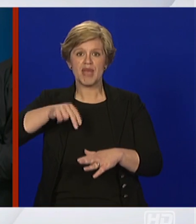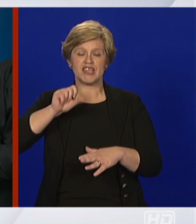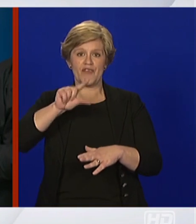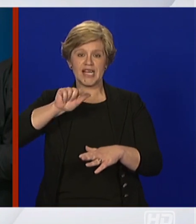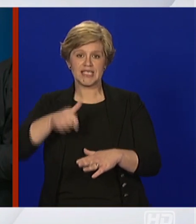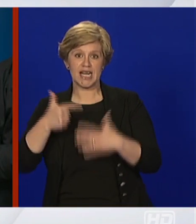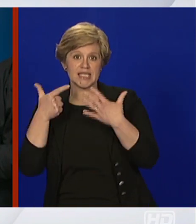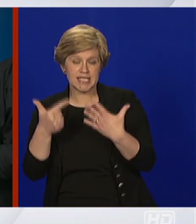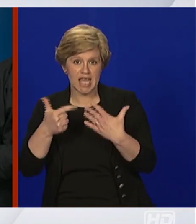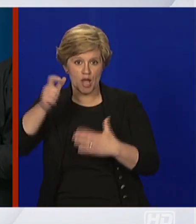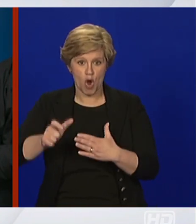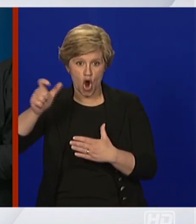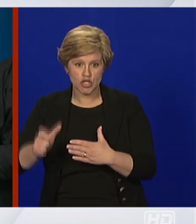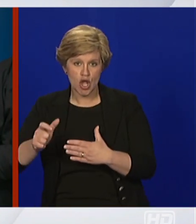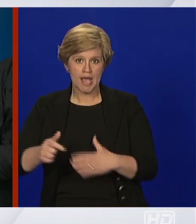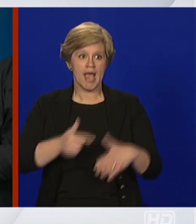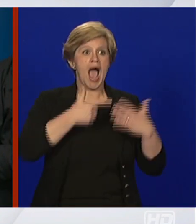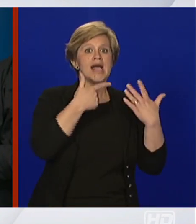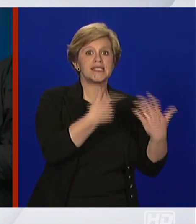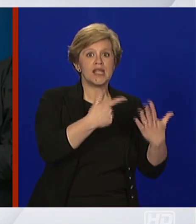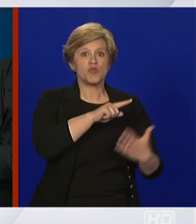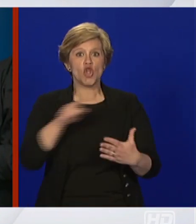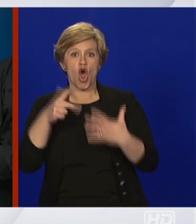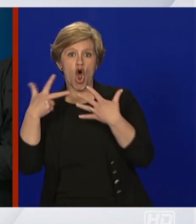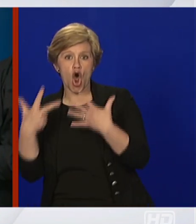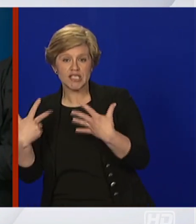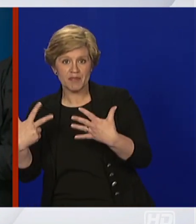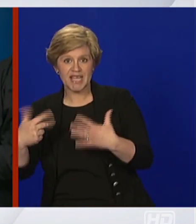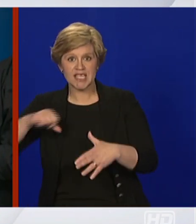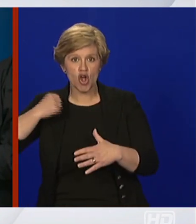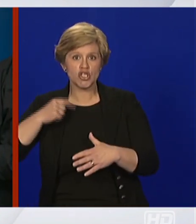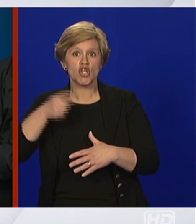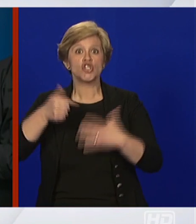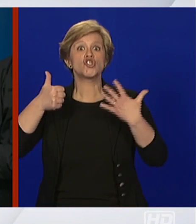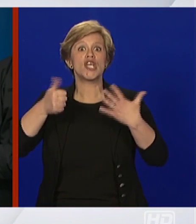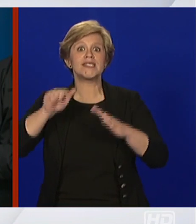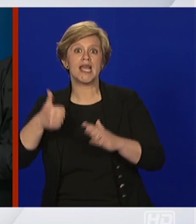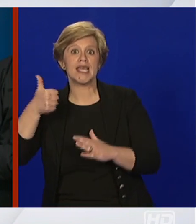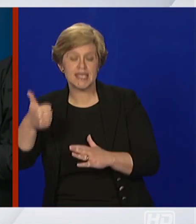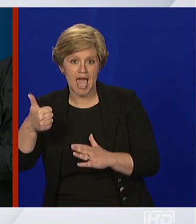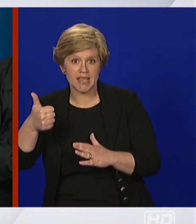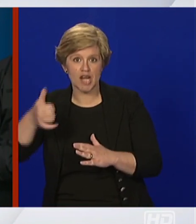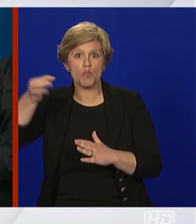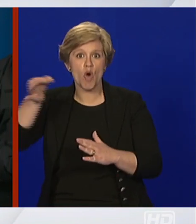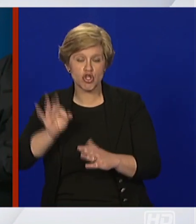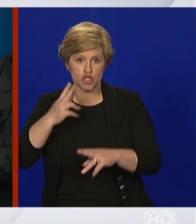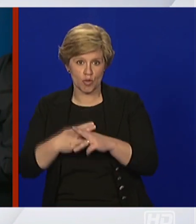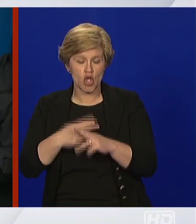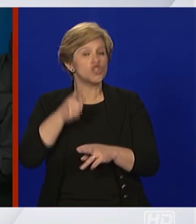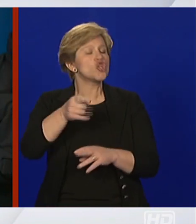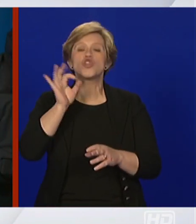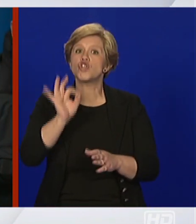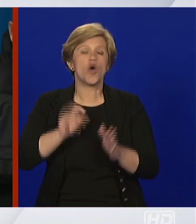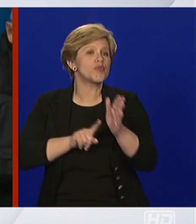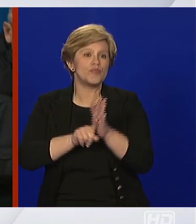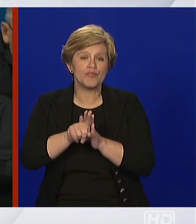od 70 do 80 godina 6,1 oboljelih. To su dobri rezultati, međutim možemo i moramo bolje.